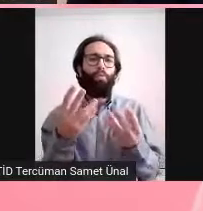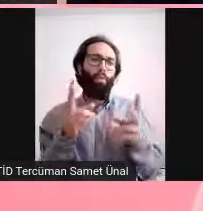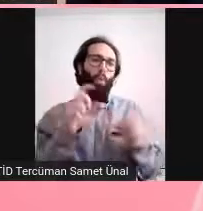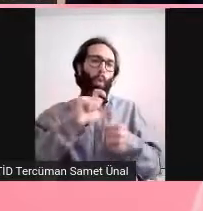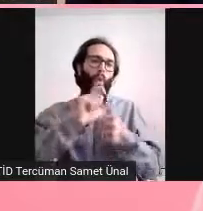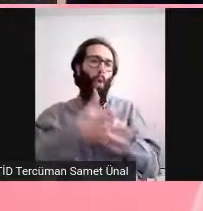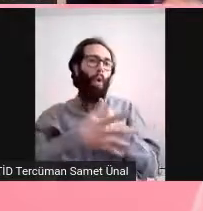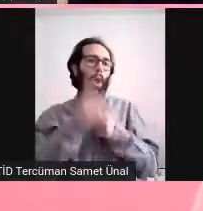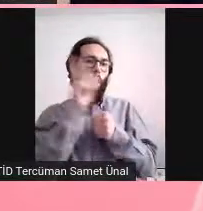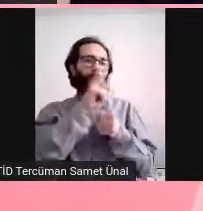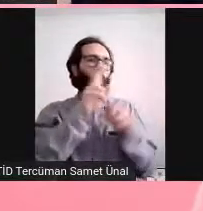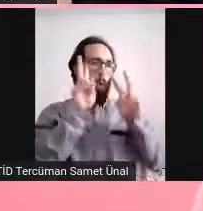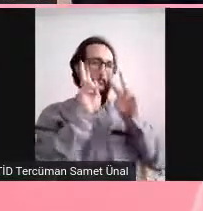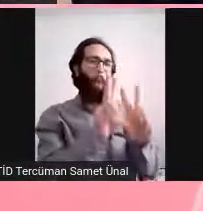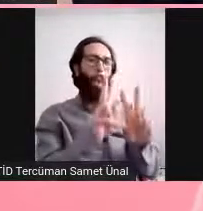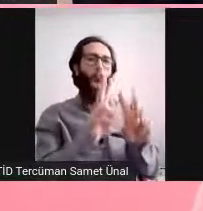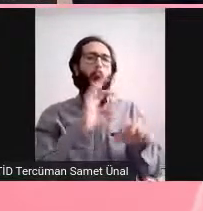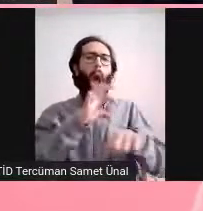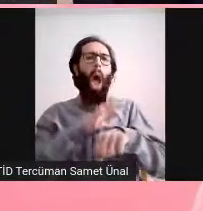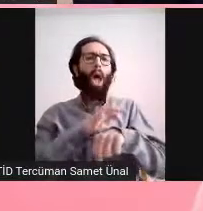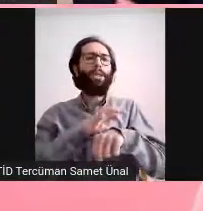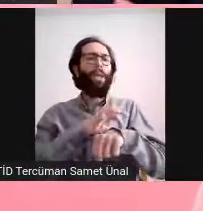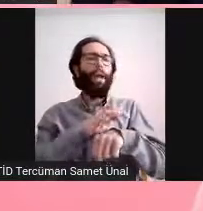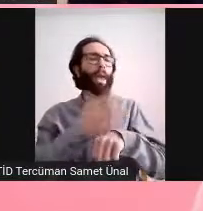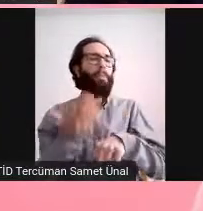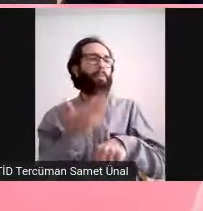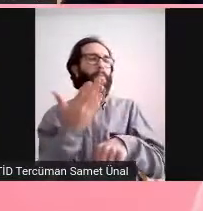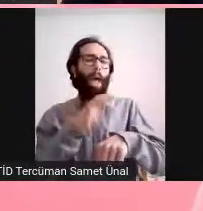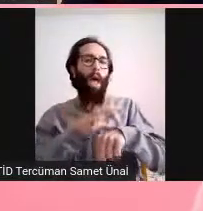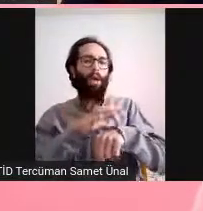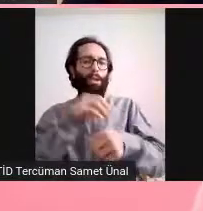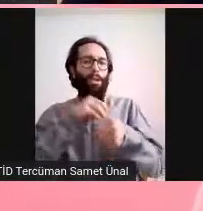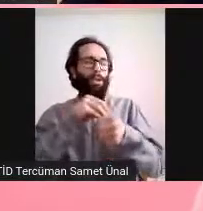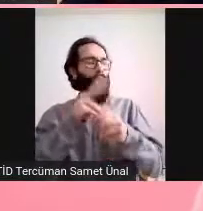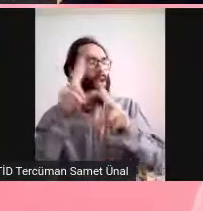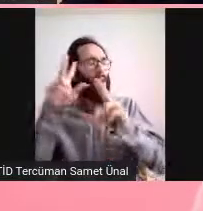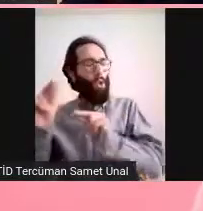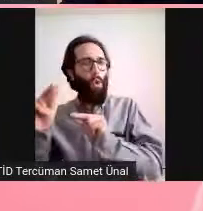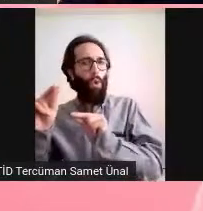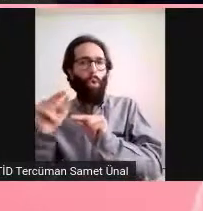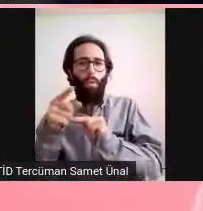görülmüş. Hatta görülmesin diye hep böyle yatıştırıcı falan verilmiş hastalara.